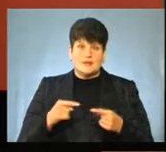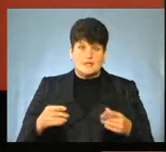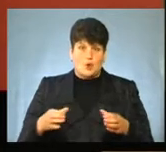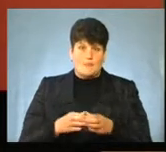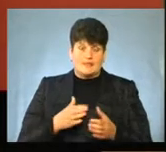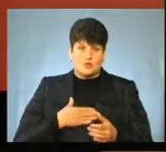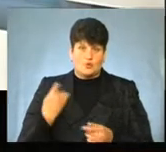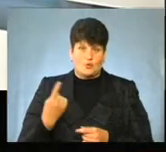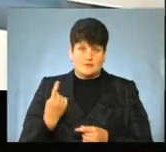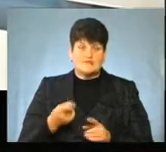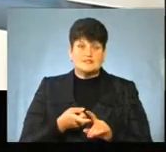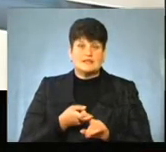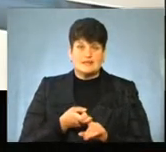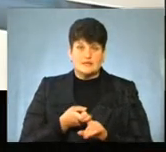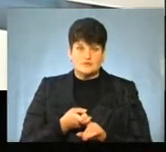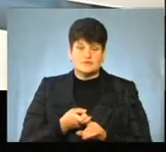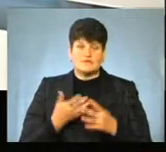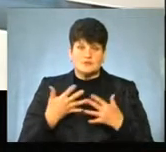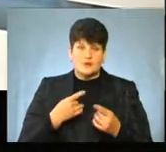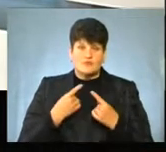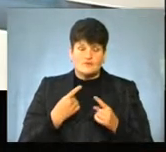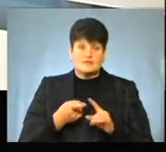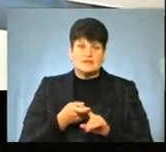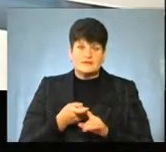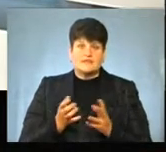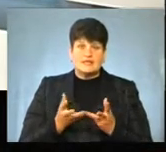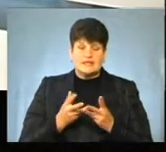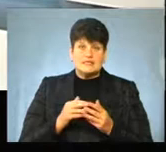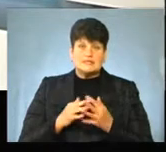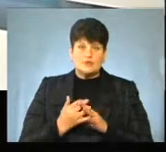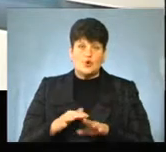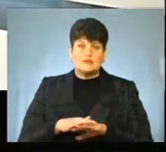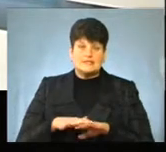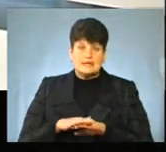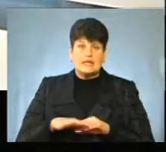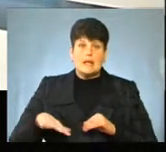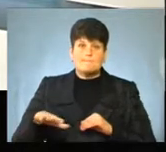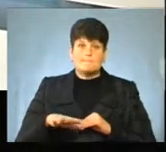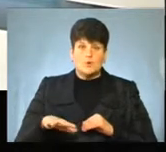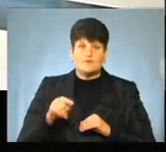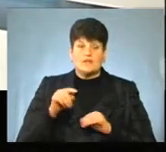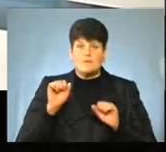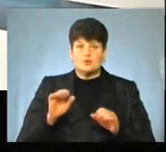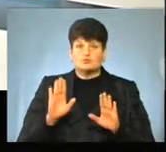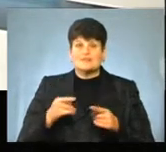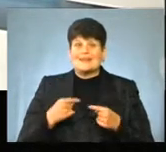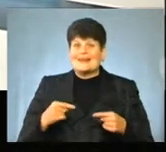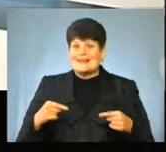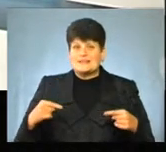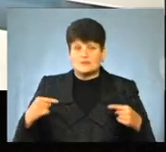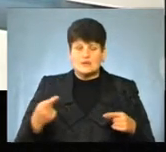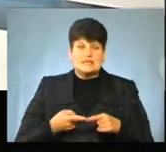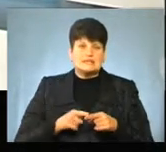нашої області? В залежності, так я вже говорив, залежності від кількості сільського населення і площі громади вона може бути різною.